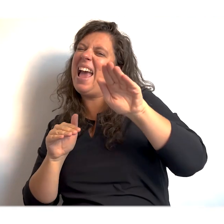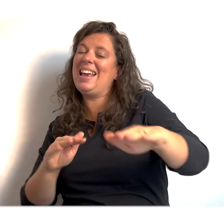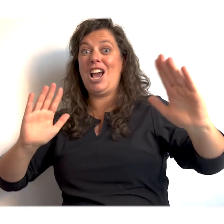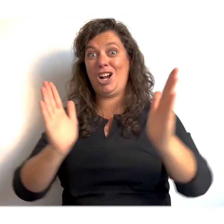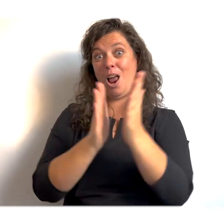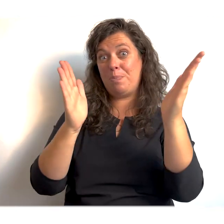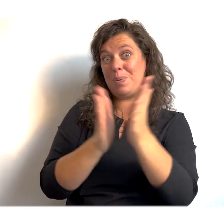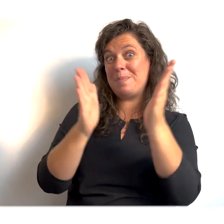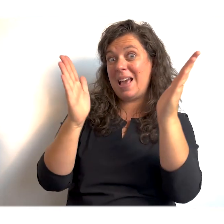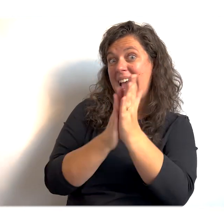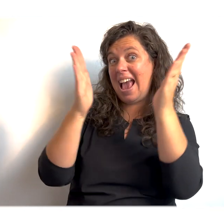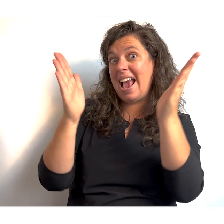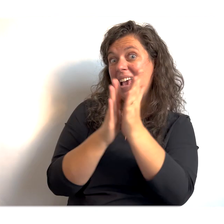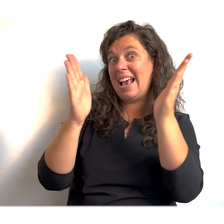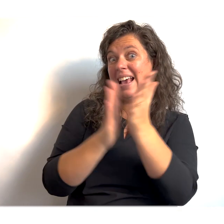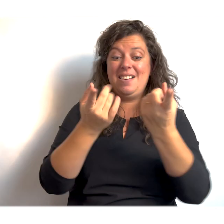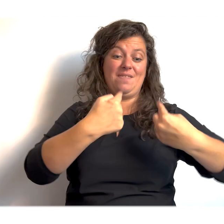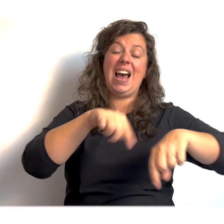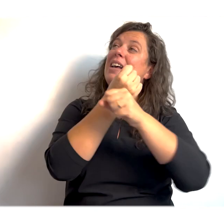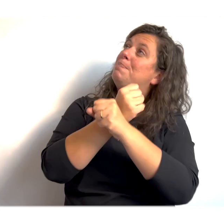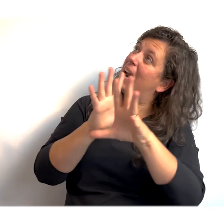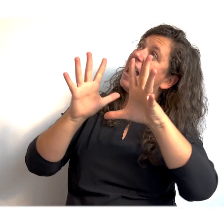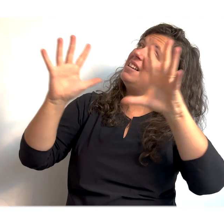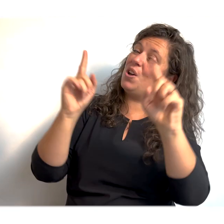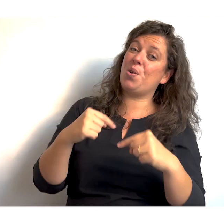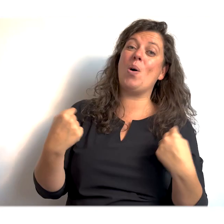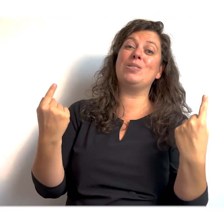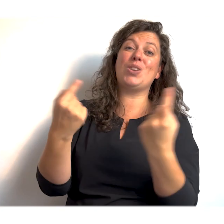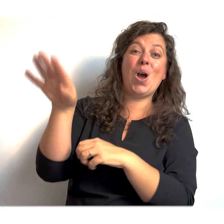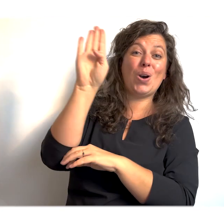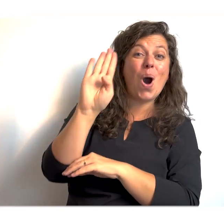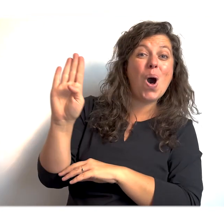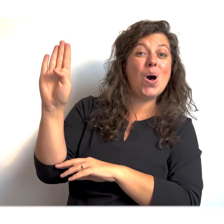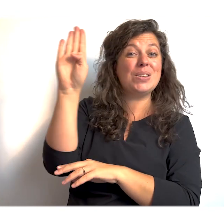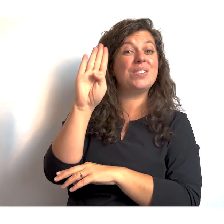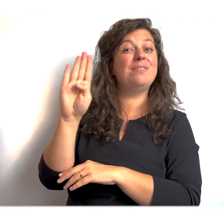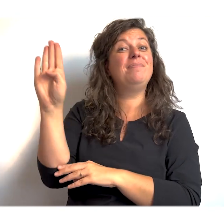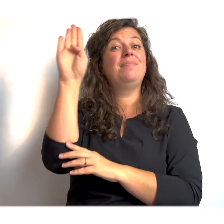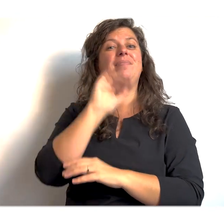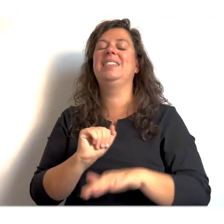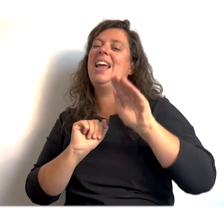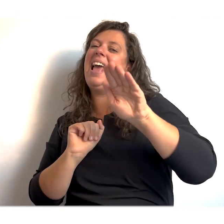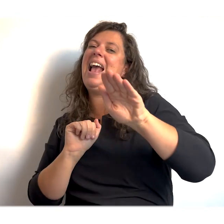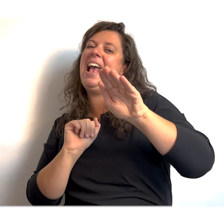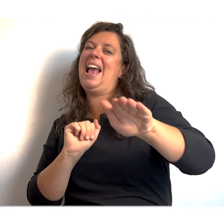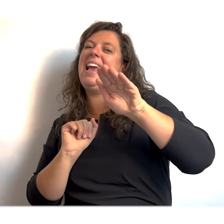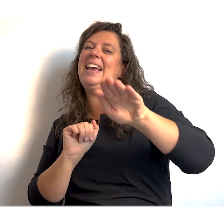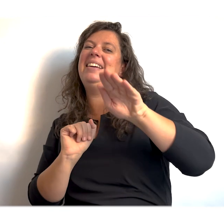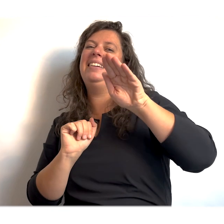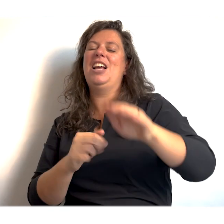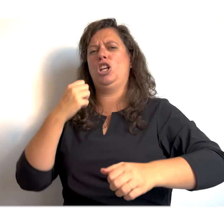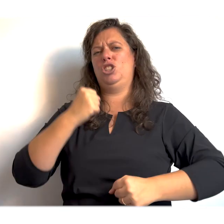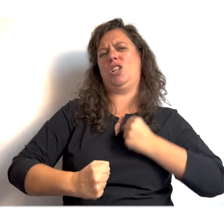Hey, klap je mee. Wij prijzen onze God. Hey,